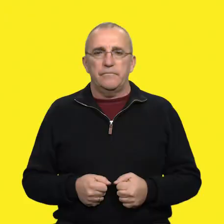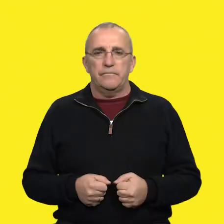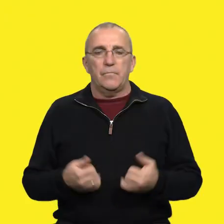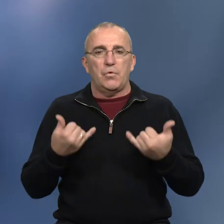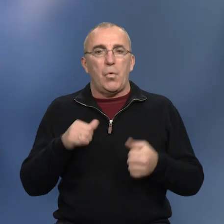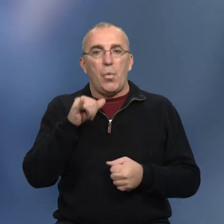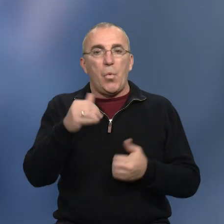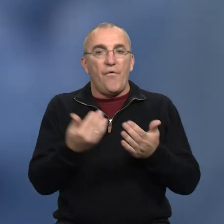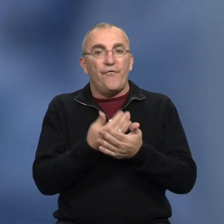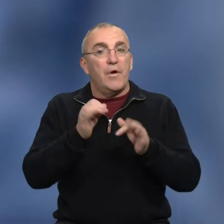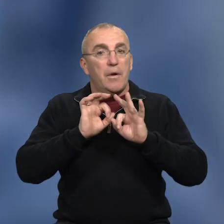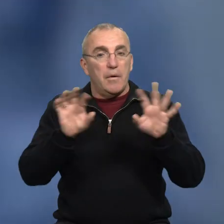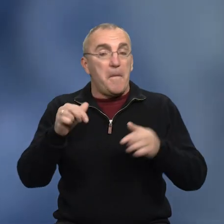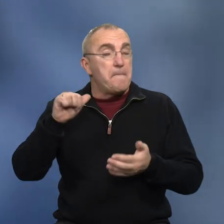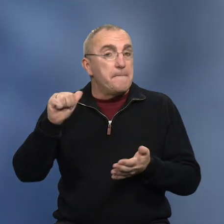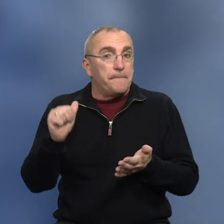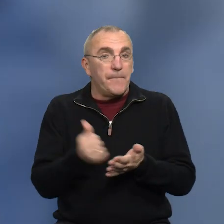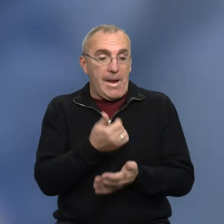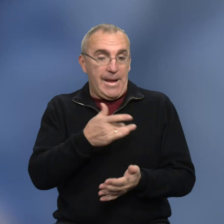Сьогодні у випуску.